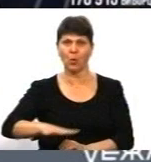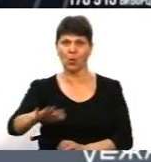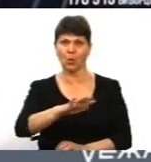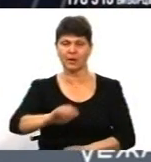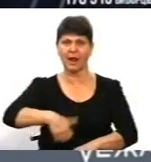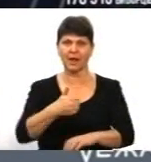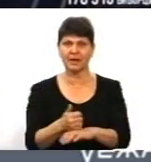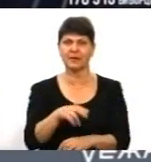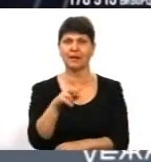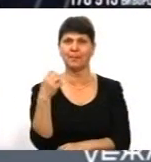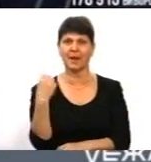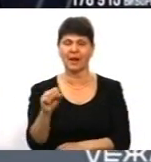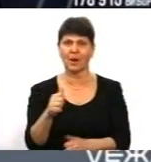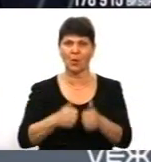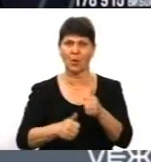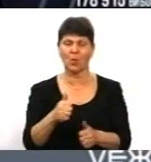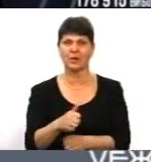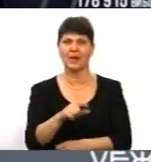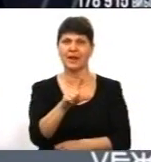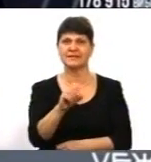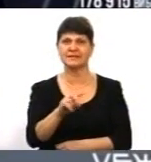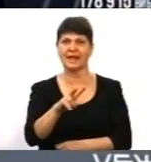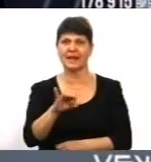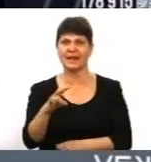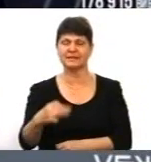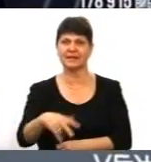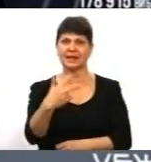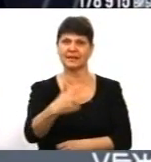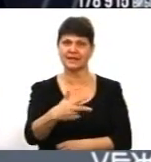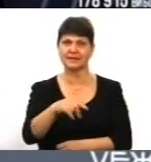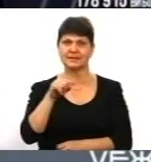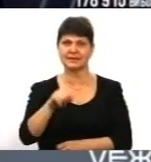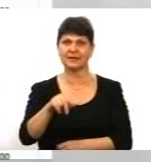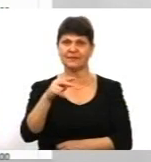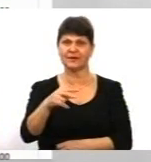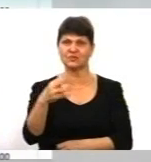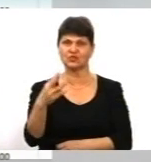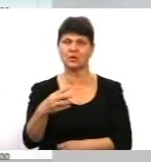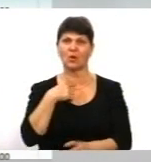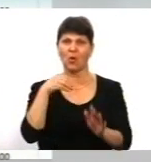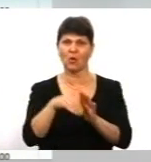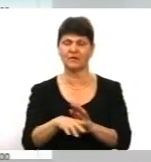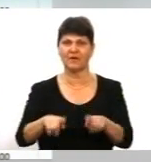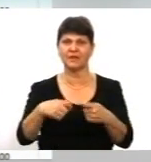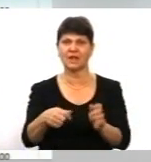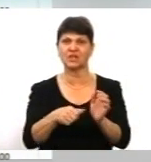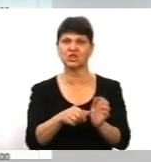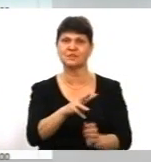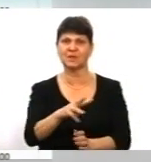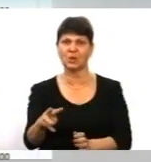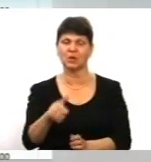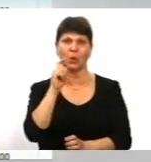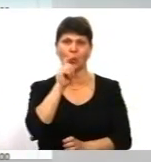Володимир Зеленський отримав 30,24% голосів. За нього віддали голоси майже 6 мільйонів українців. Петро